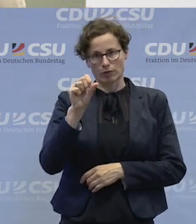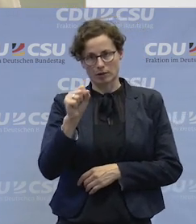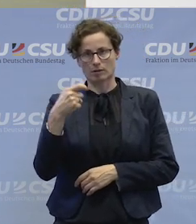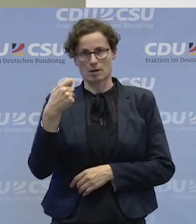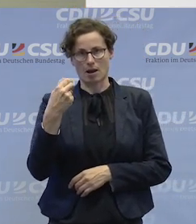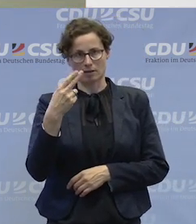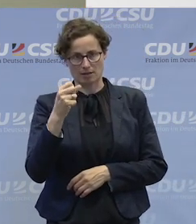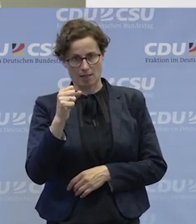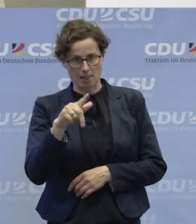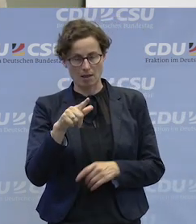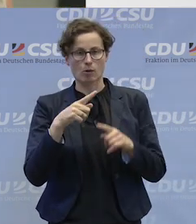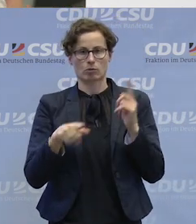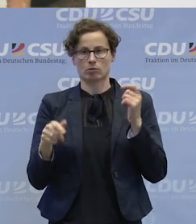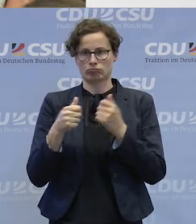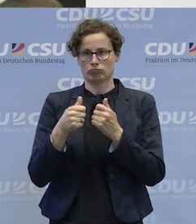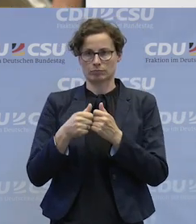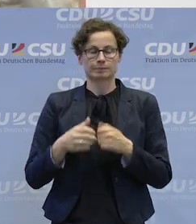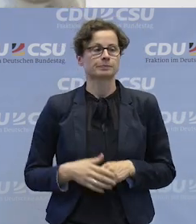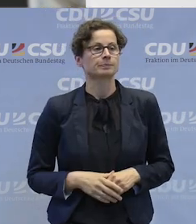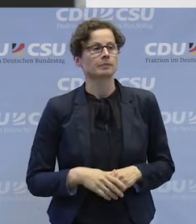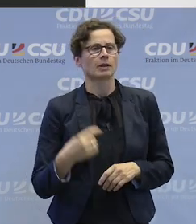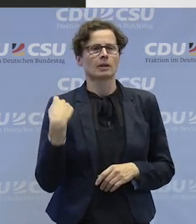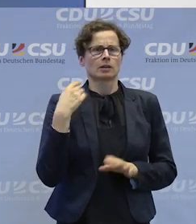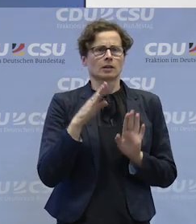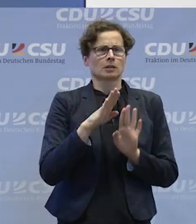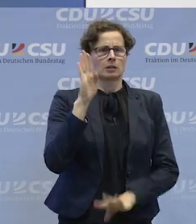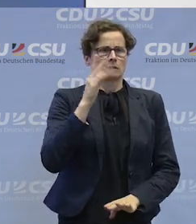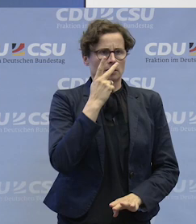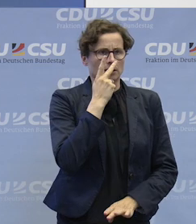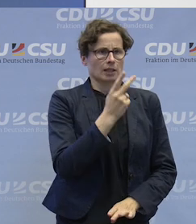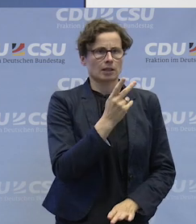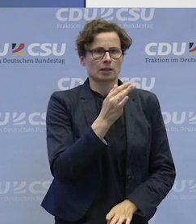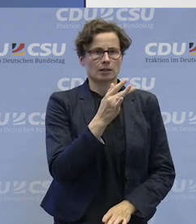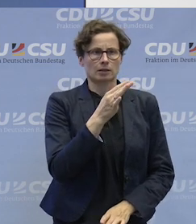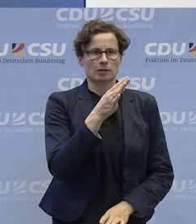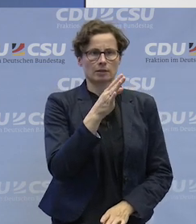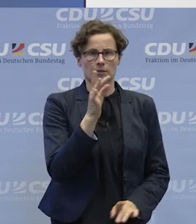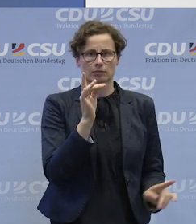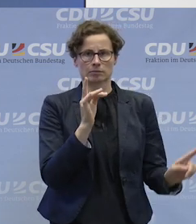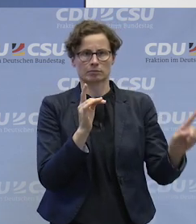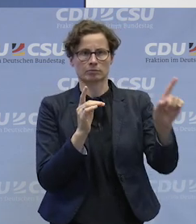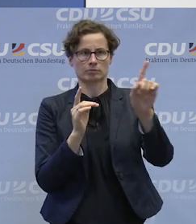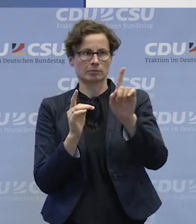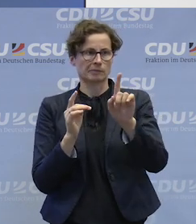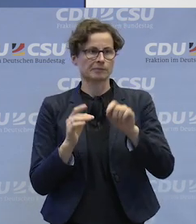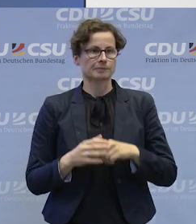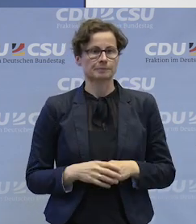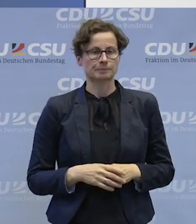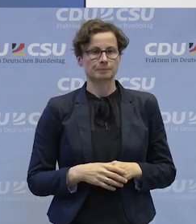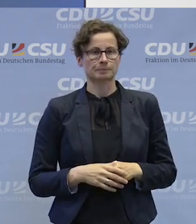Ich habe schon eine erste Frage gesehen und schleiche mich mal von hinten an,